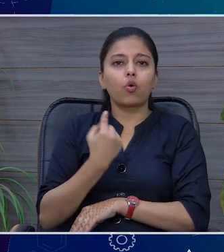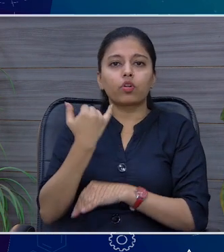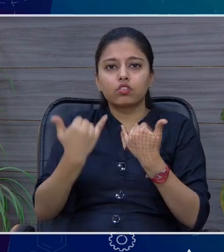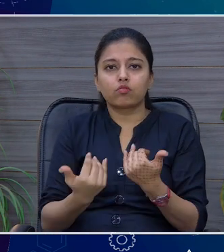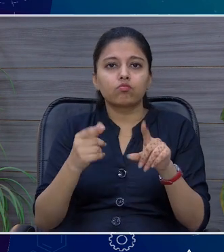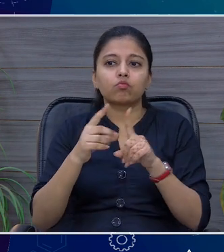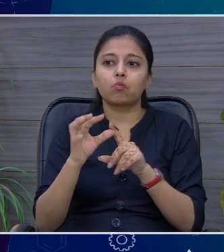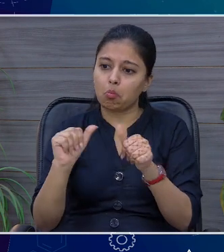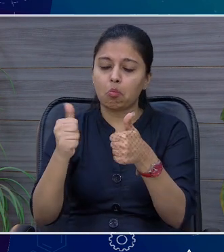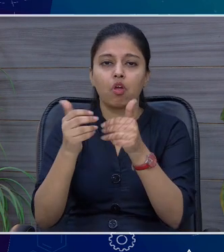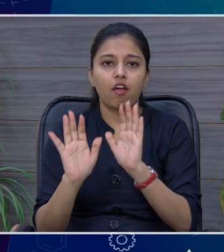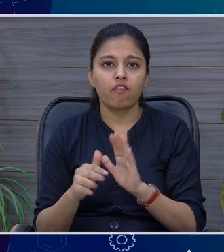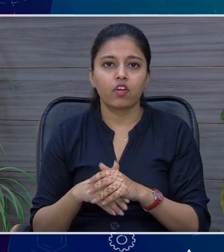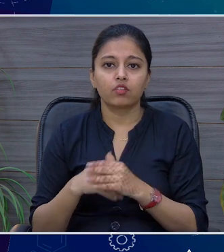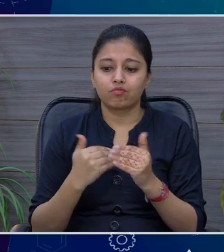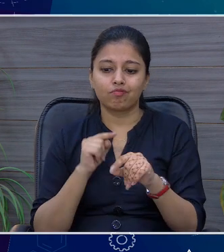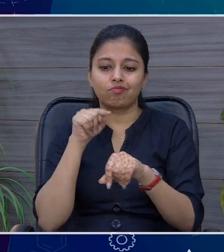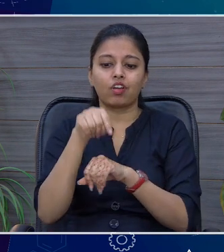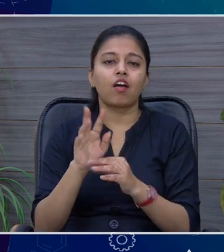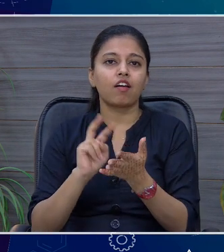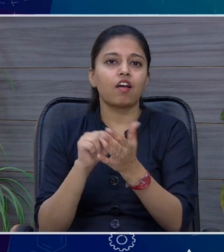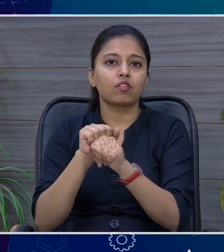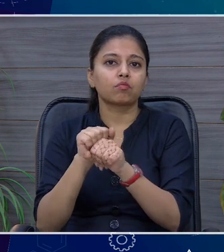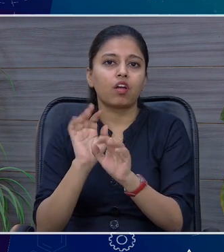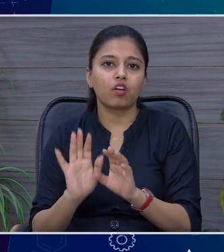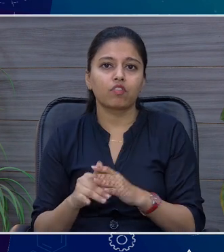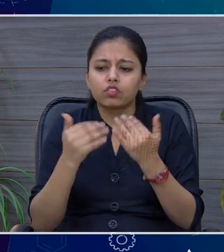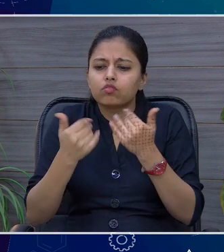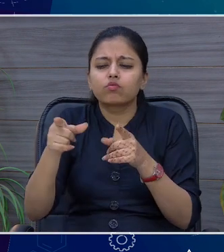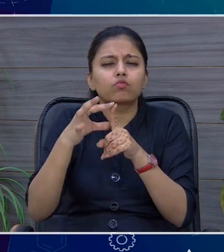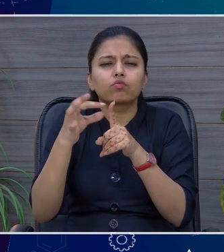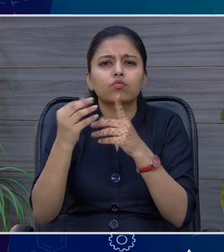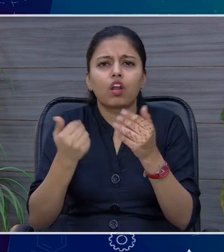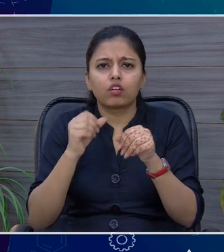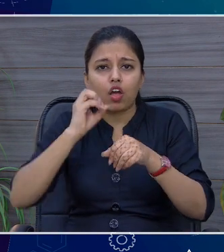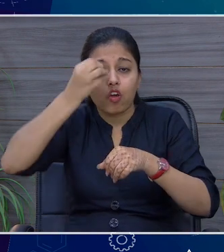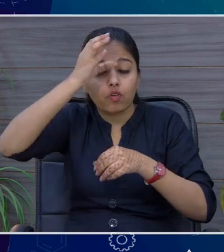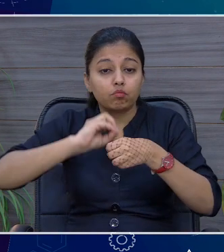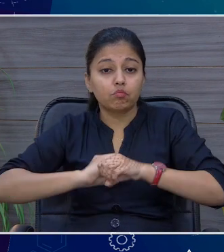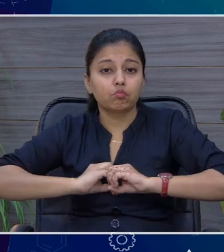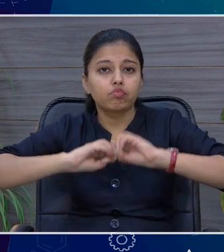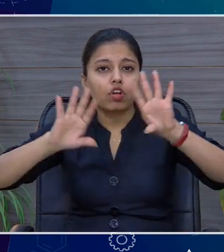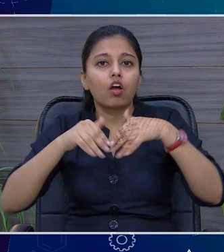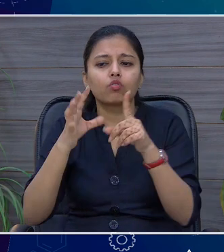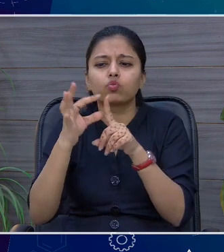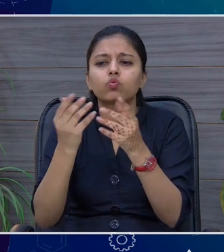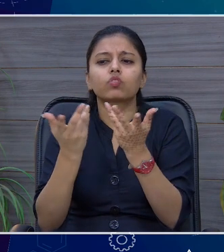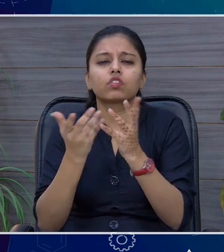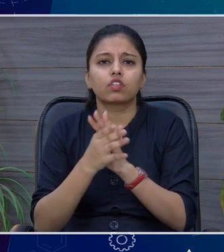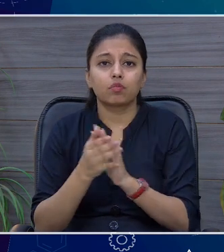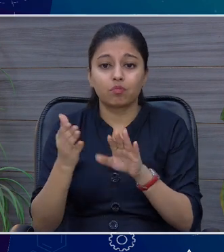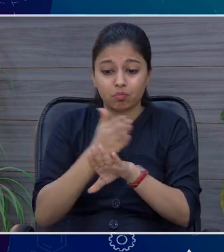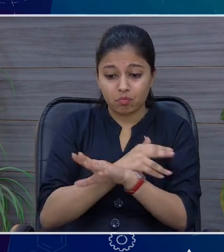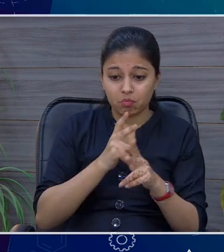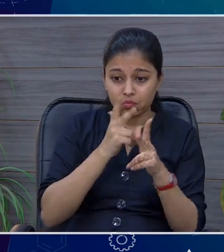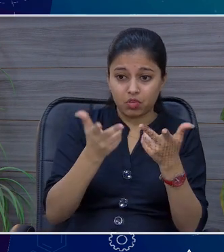अपनी मेहनत करी आप यहां तक पहुँचे अभी आप क्या कर रहे हैं इस अवेरनेस को बढ़ाने के लिए यदि ऐसा कोई प्रयास है आपका जैसे